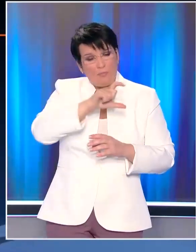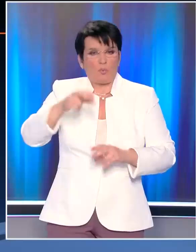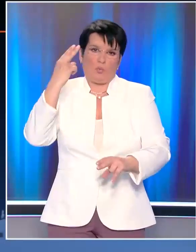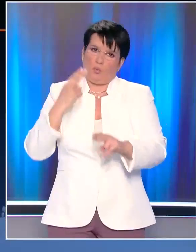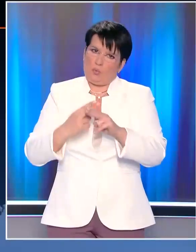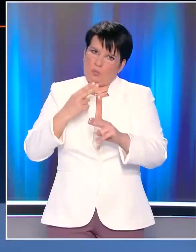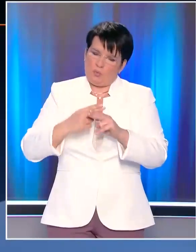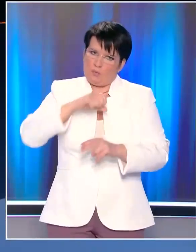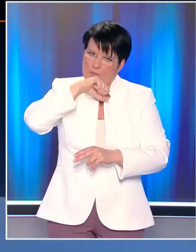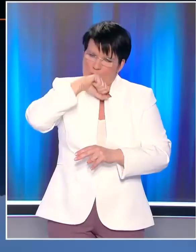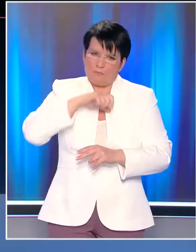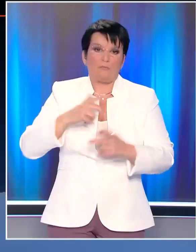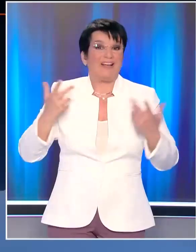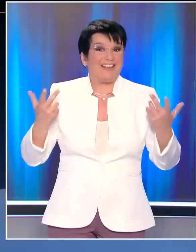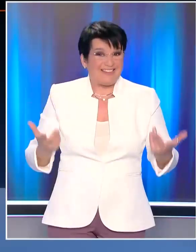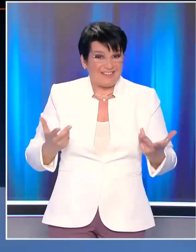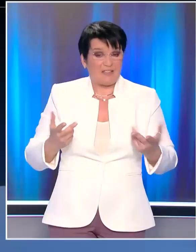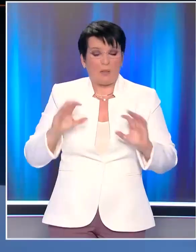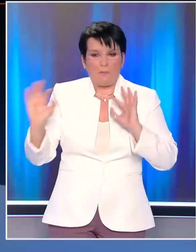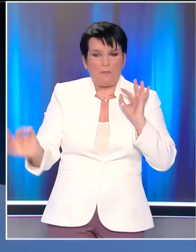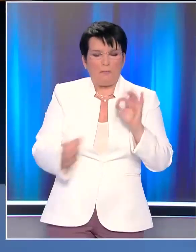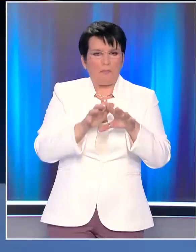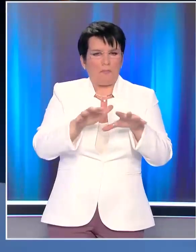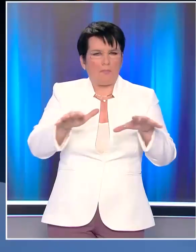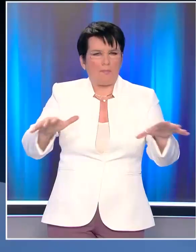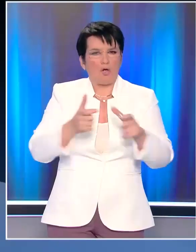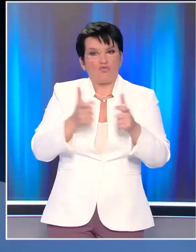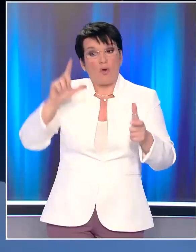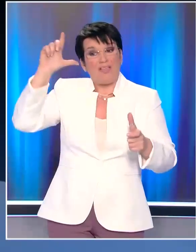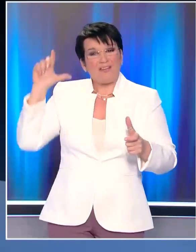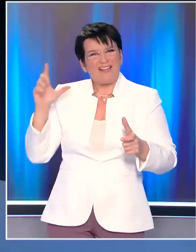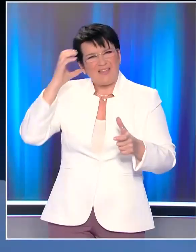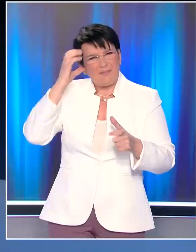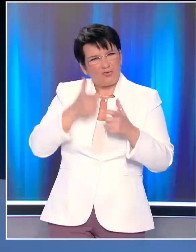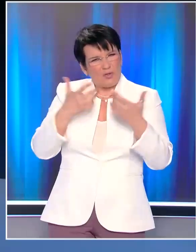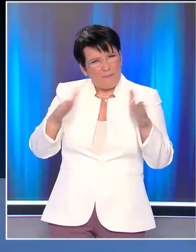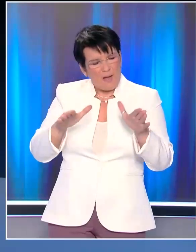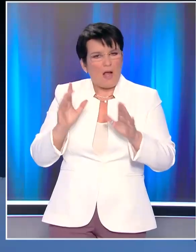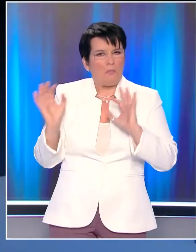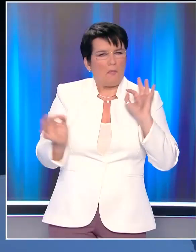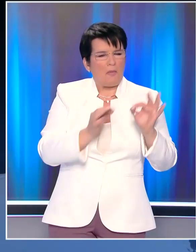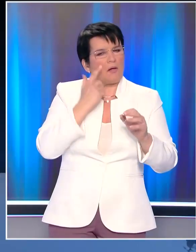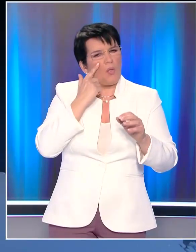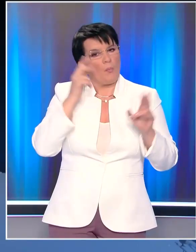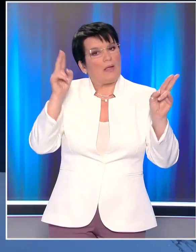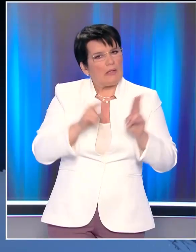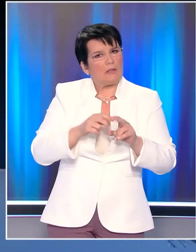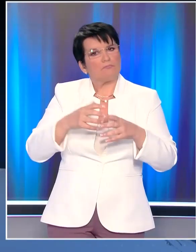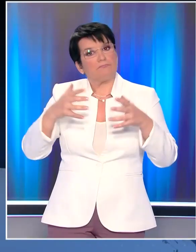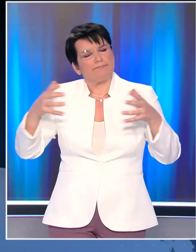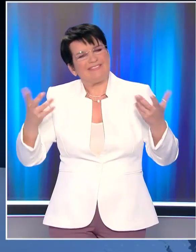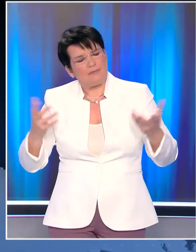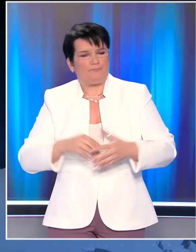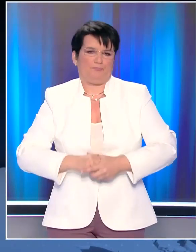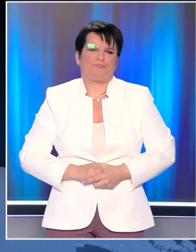σημαντική, καθώς θα φανεί και το αποτύπωμα στη διασπορά μετά το άνοιγμα των σχολείων την περασμένη Δευτέρα. Στο αεροπλάνο της